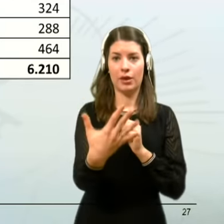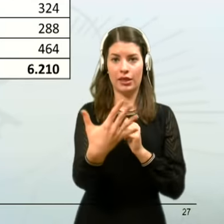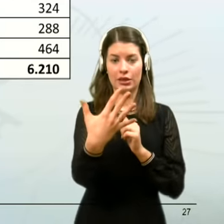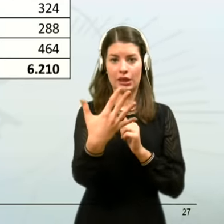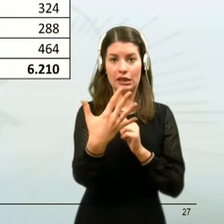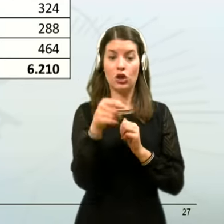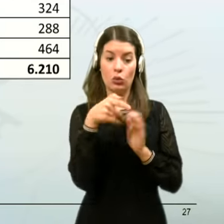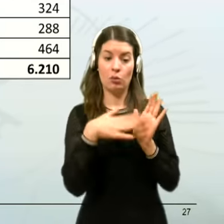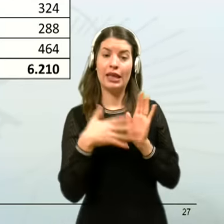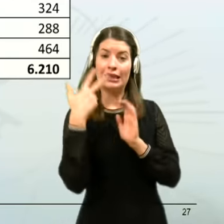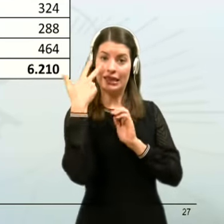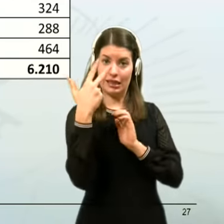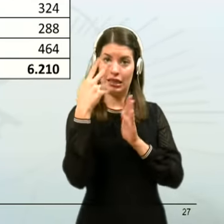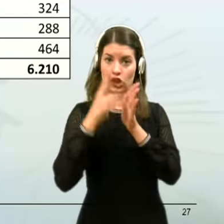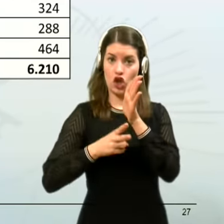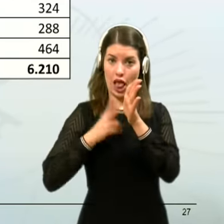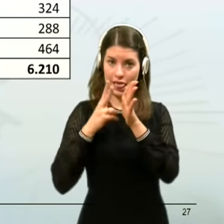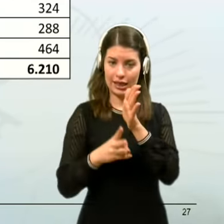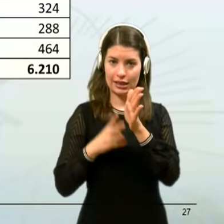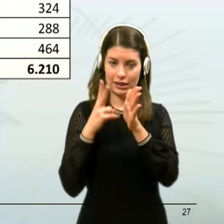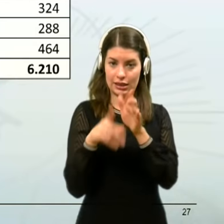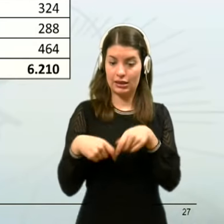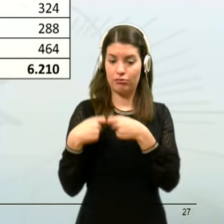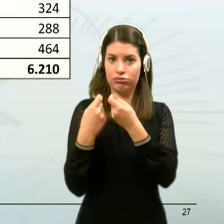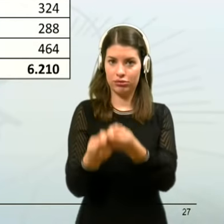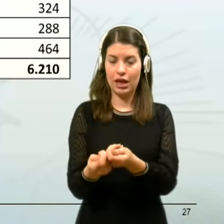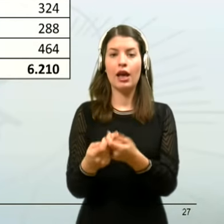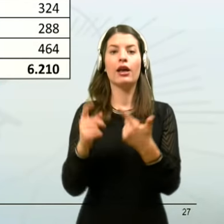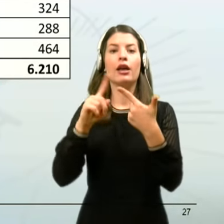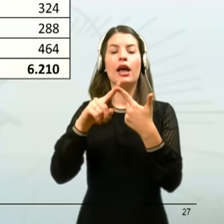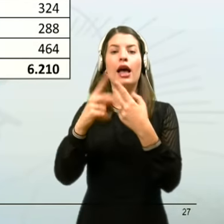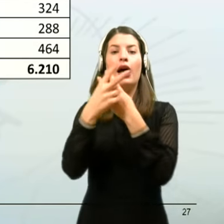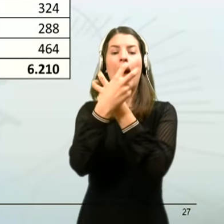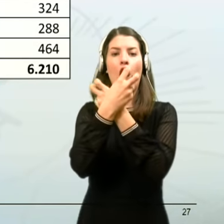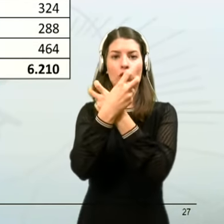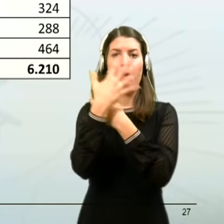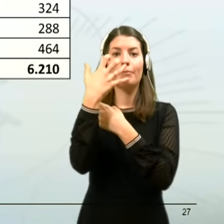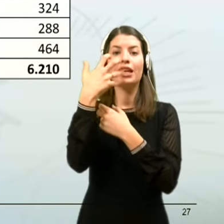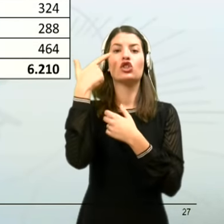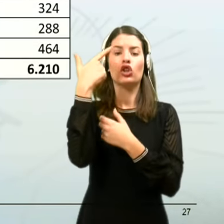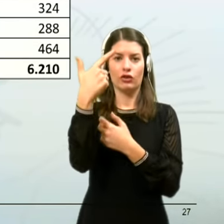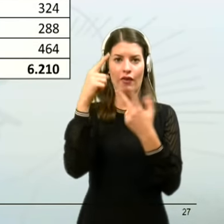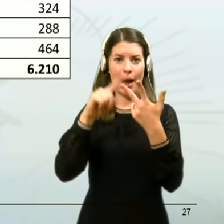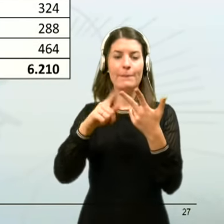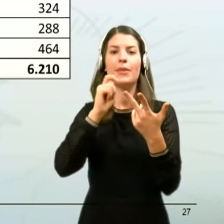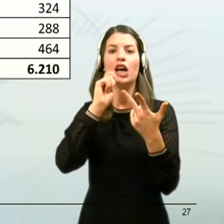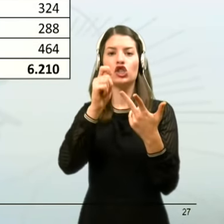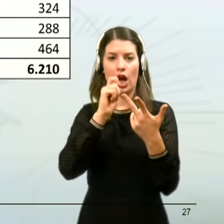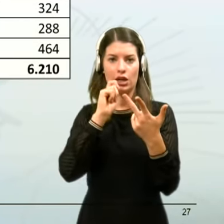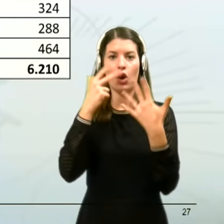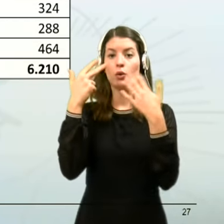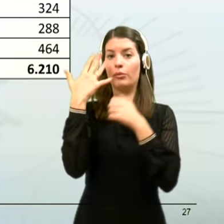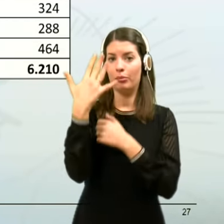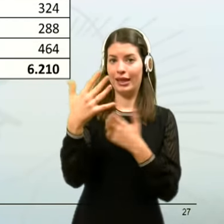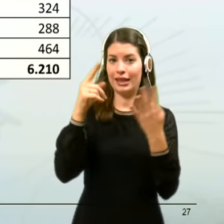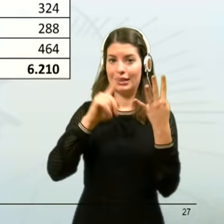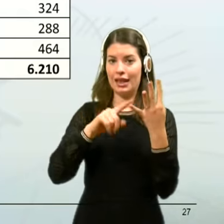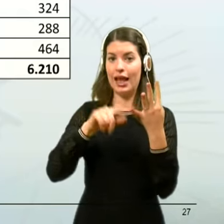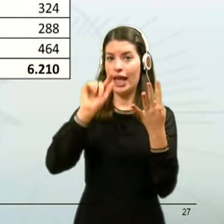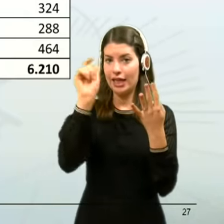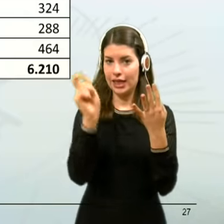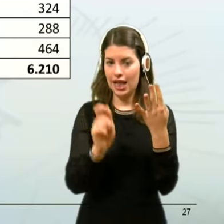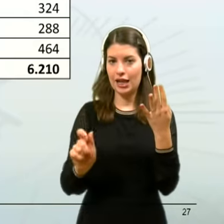tri na železnici, z Republiko Avstrijo 502, Republiko Mađarsko 58 in Italijansko